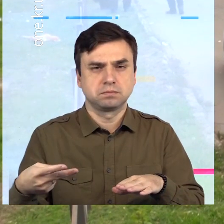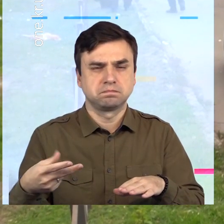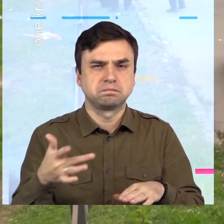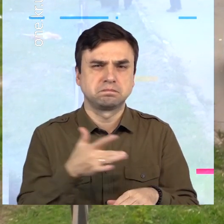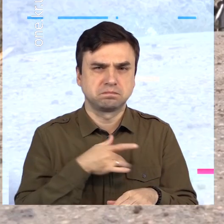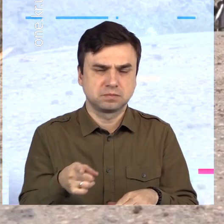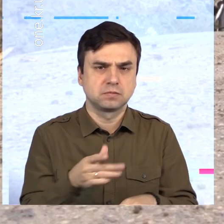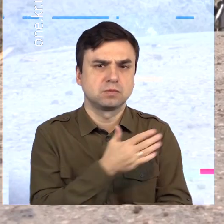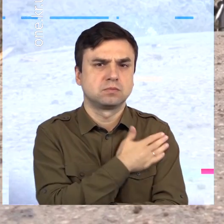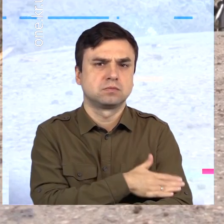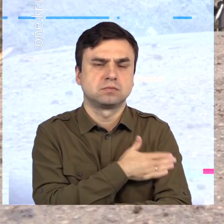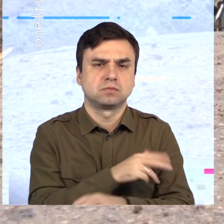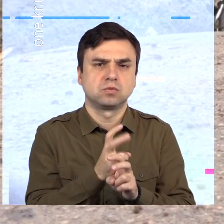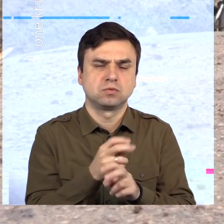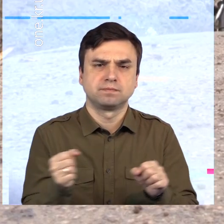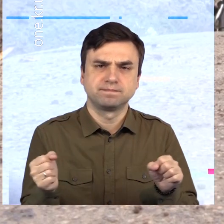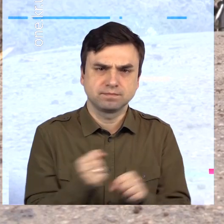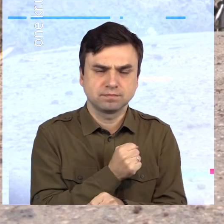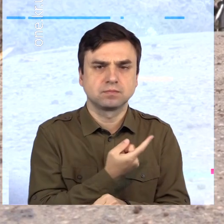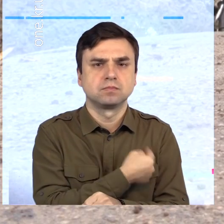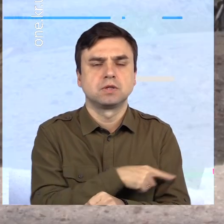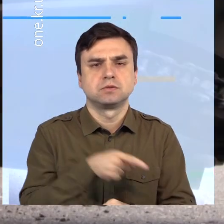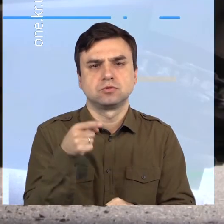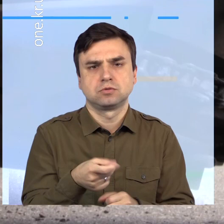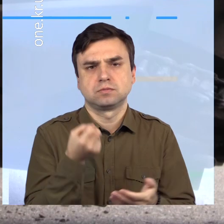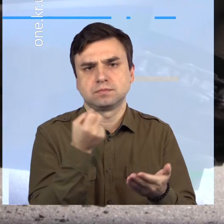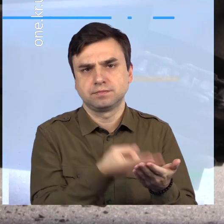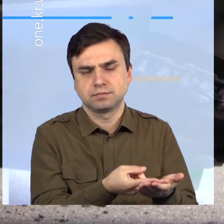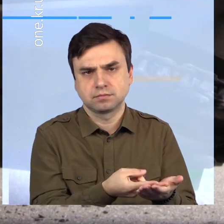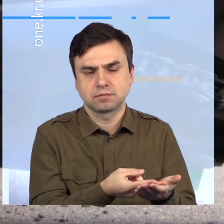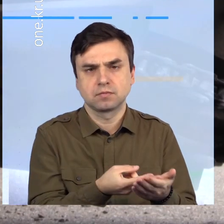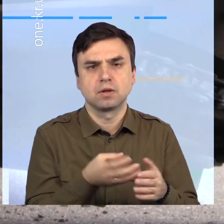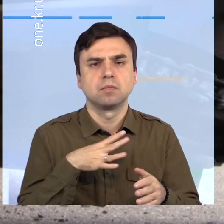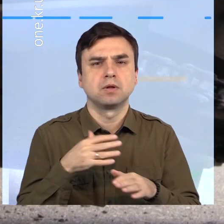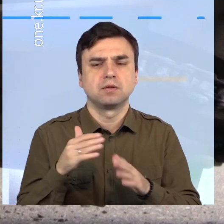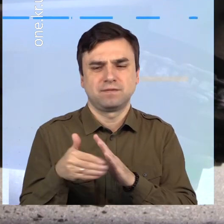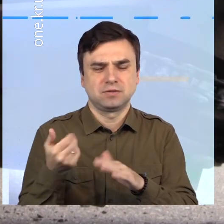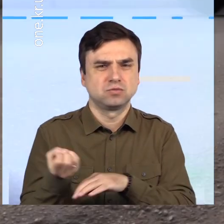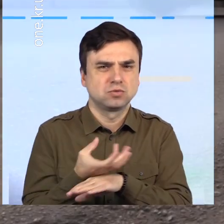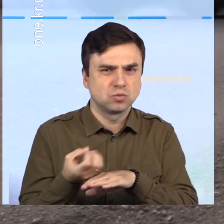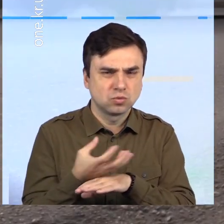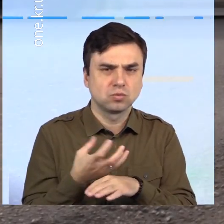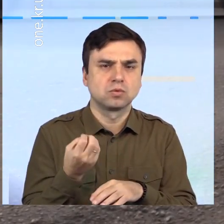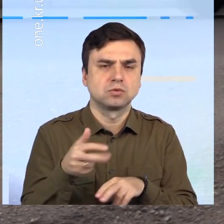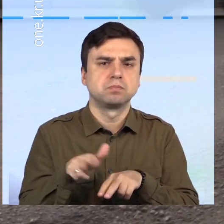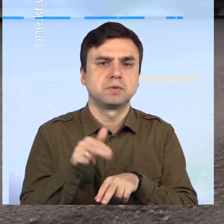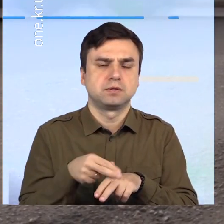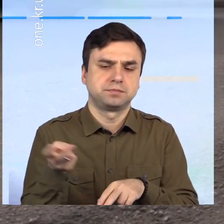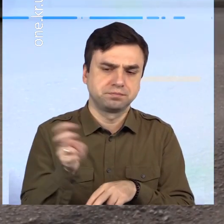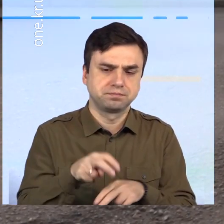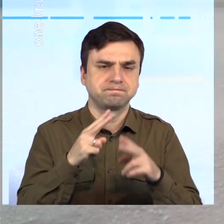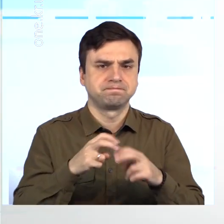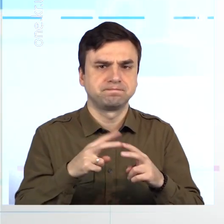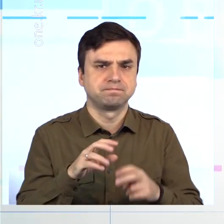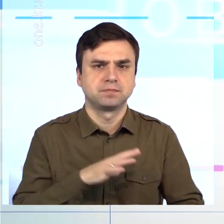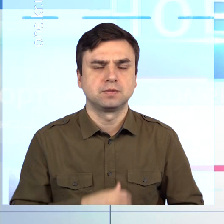переламом плеча госпіталізували до тисячки. На місці пригоди, окрім медиків швидкої, в її обставинах розбирались поліцейські.